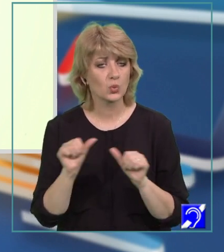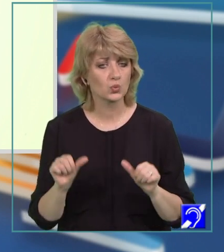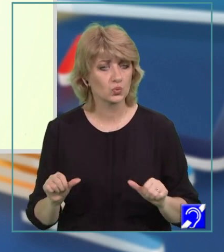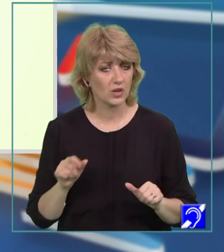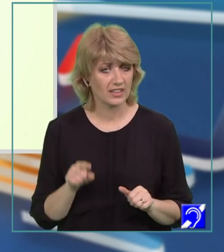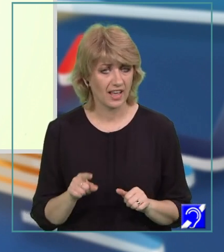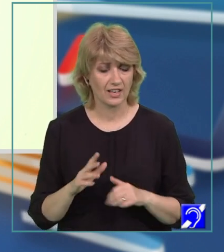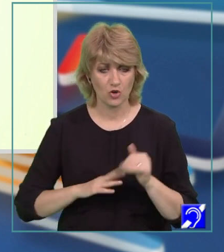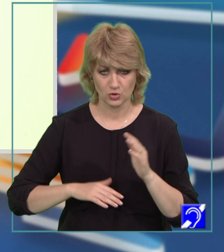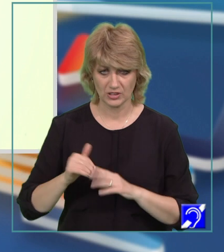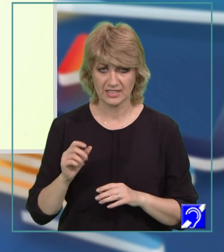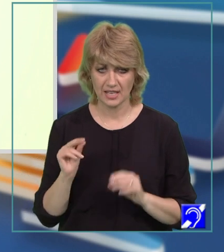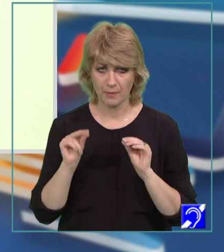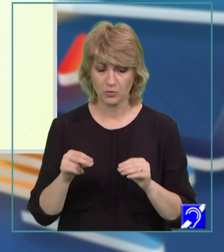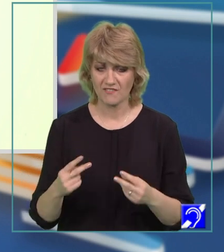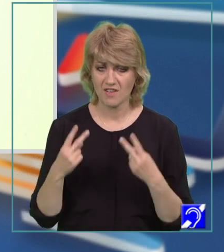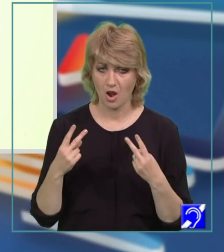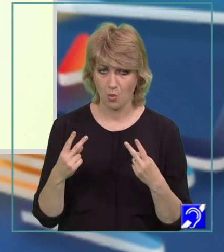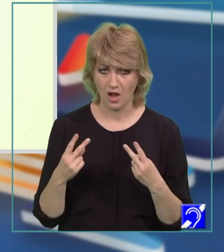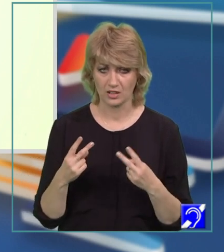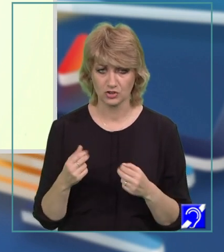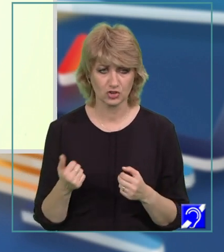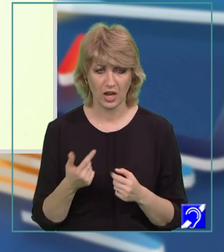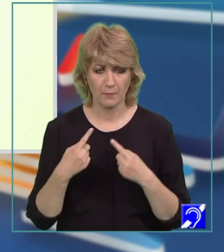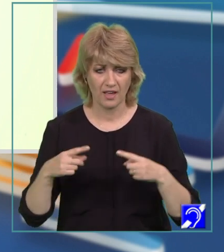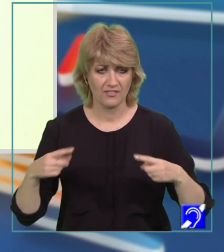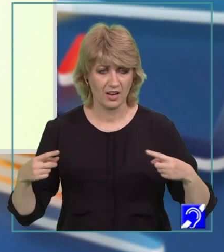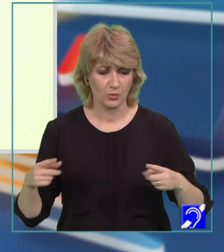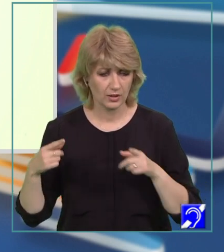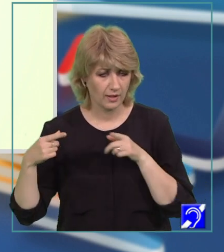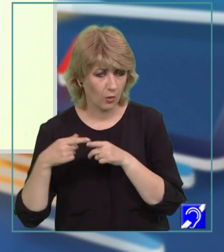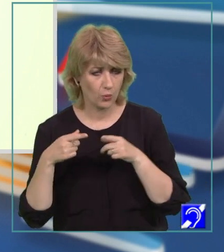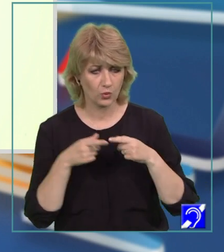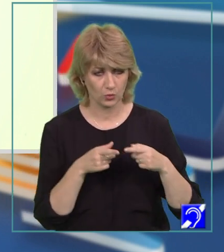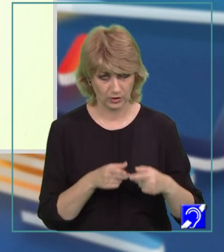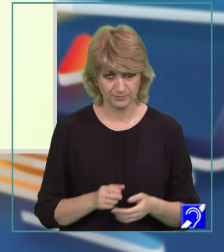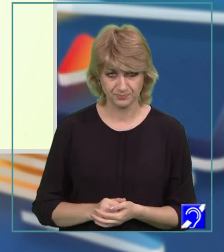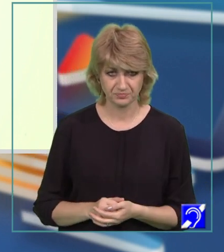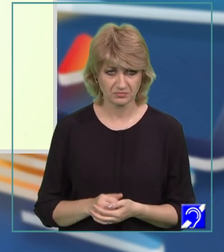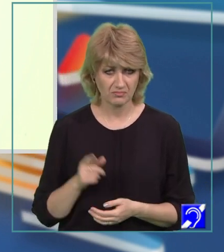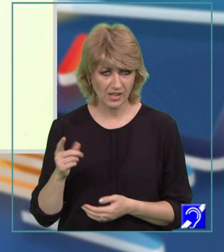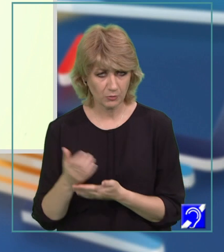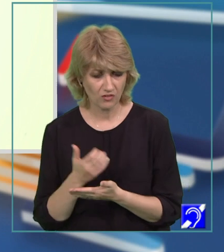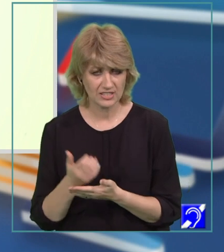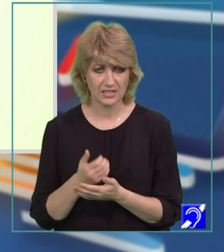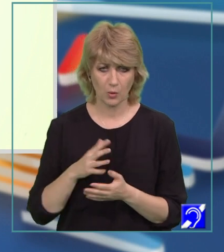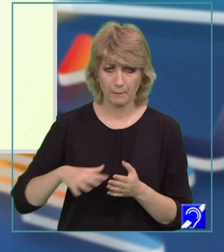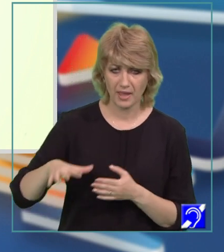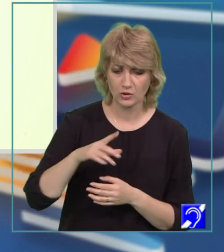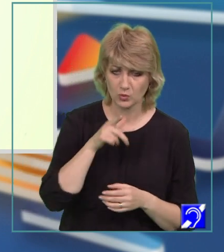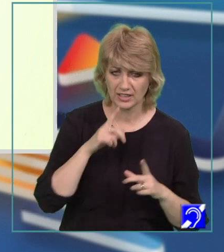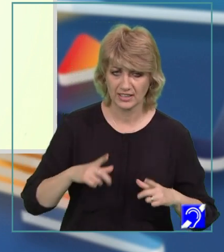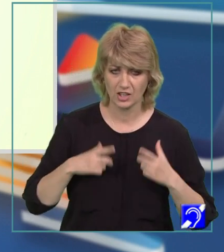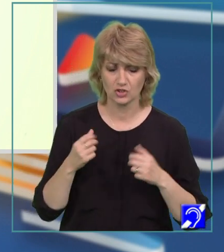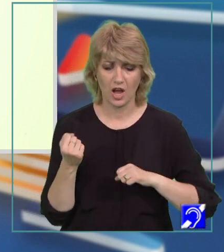astfel construită încât să le pună în valoare din cele mai felurite unghiuri, da, al narratorului, al mediului în care trăiesc, al